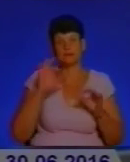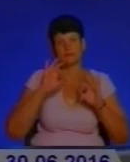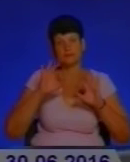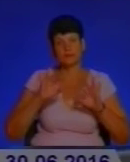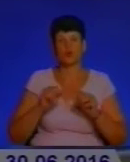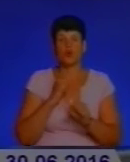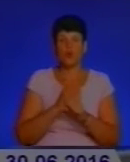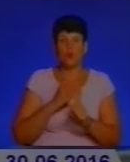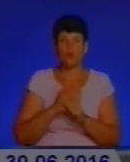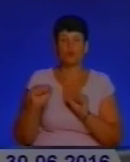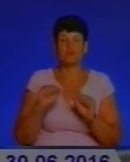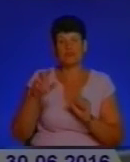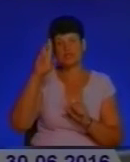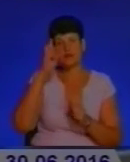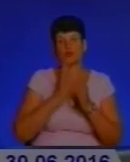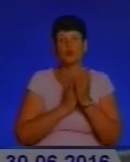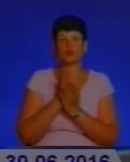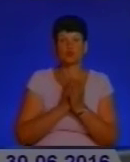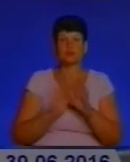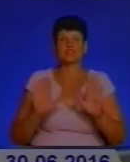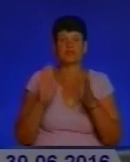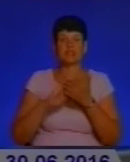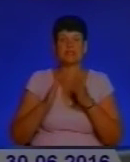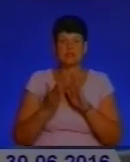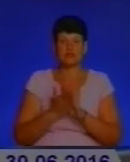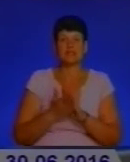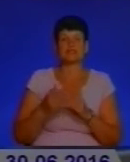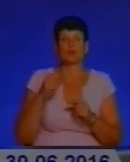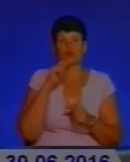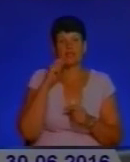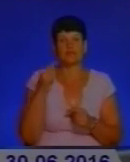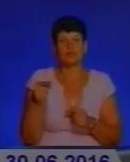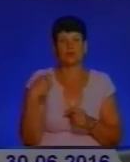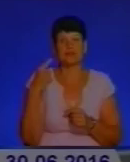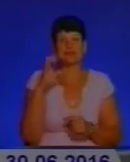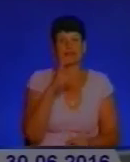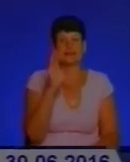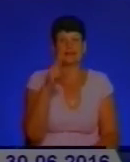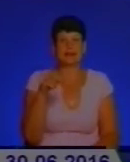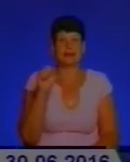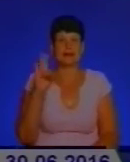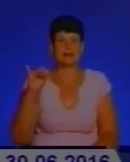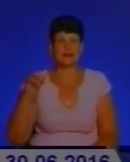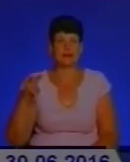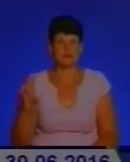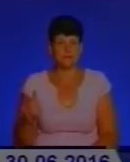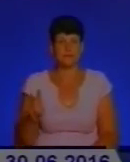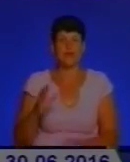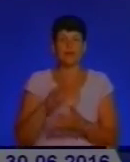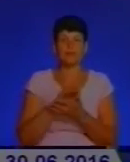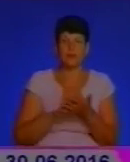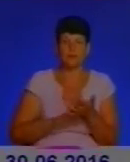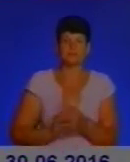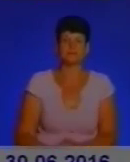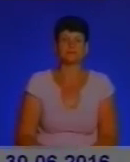роботи управління Державної служби з незвичайних ситуацій України в Тернопільській області Сергій Данілін. Дякую вам. А ми продовжуємо наш